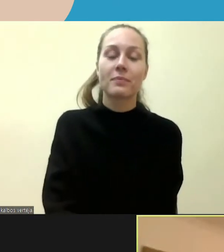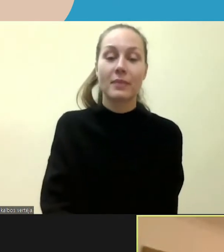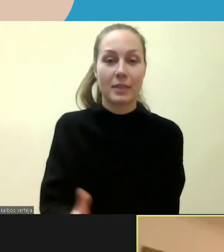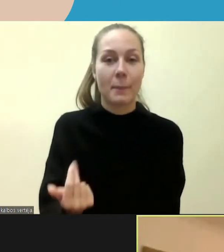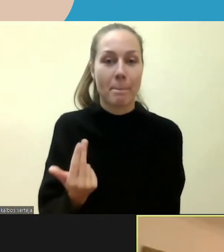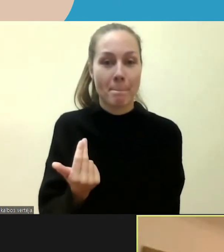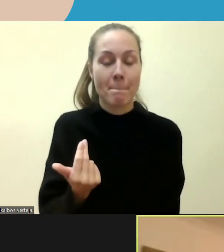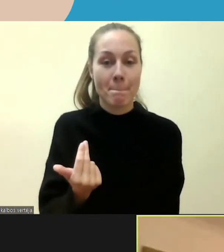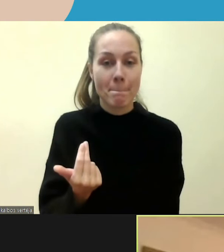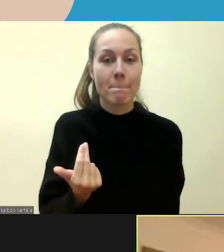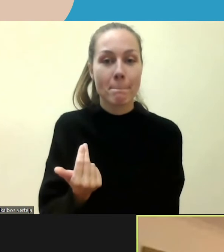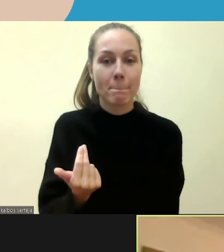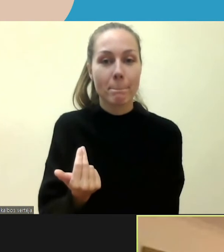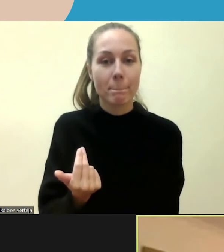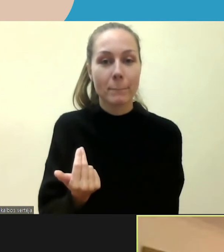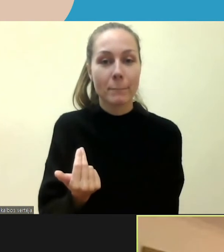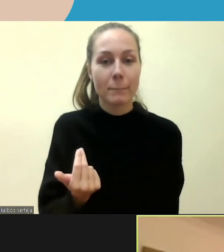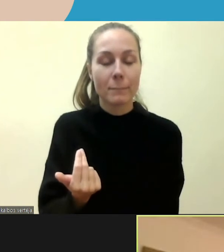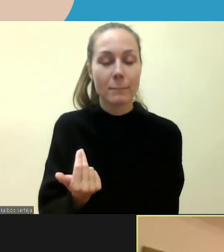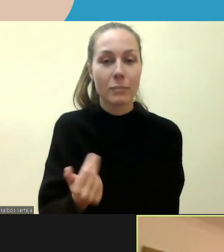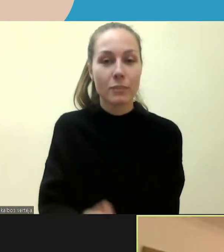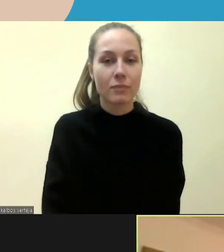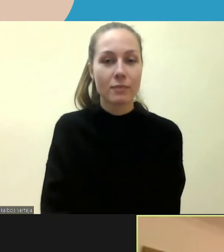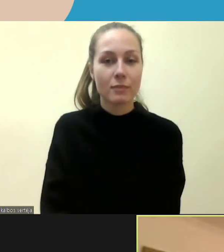Suprantama, visų pirma.